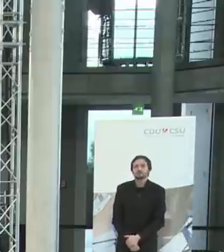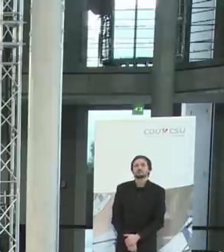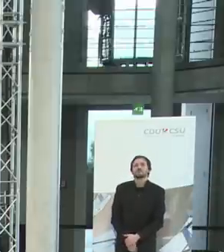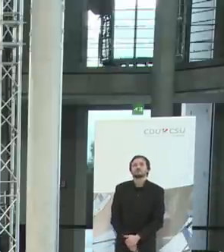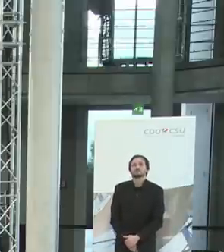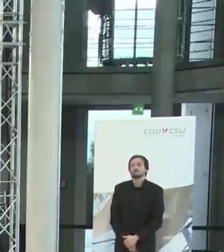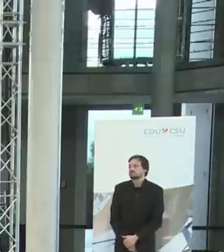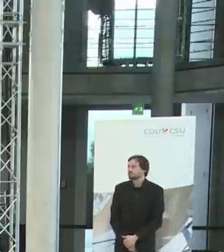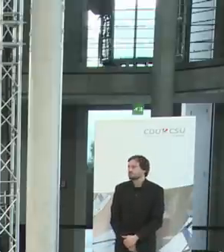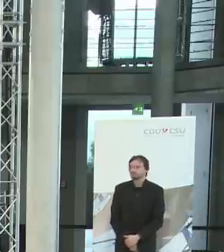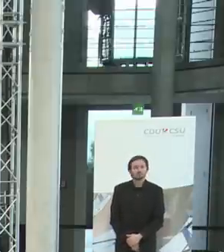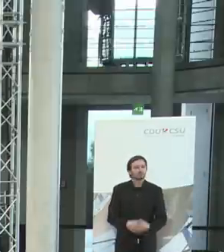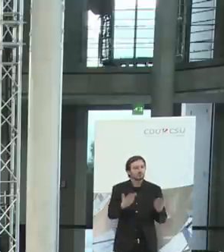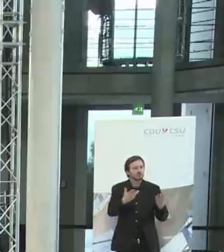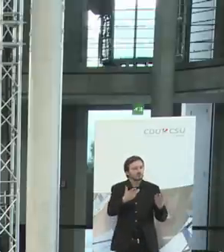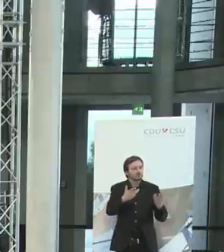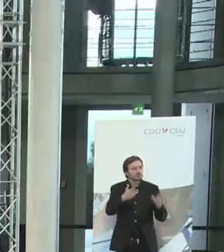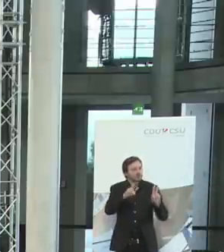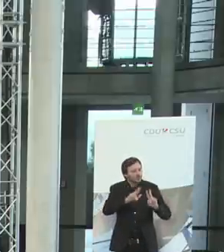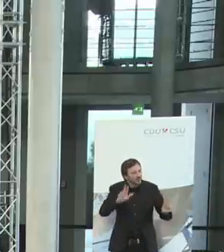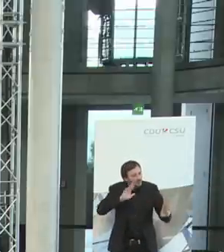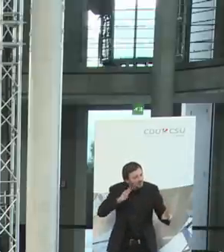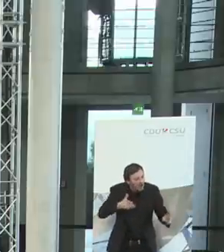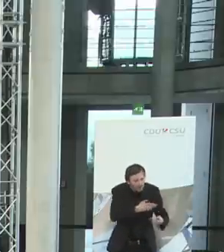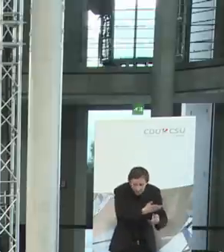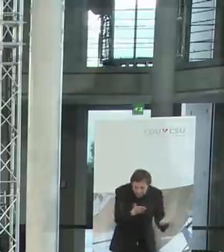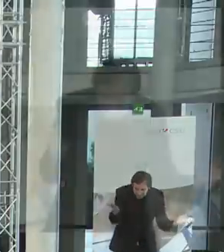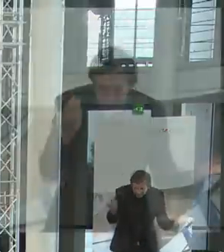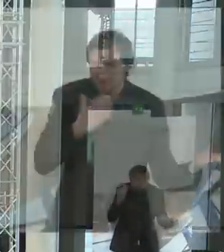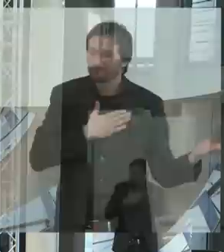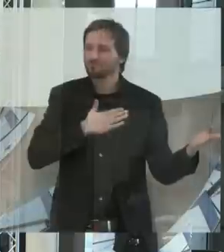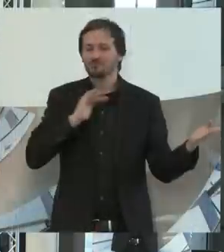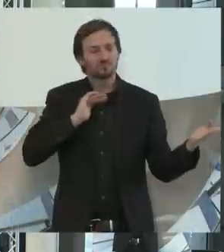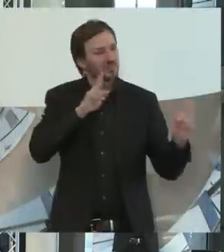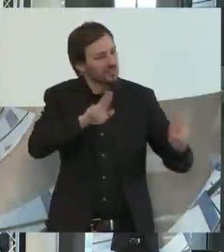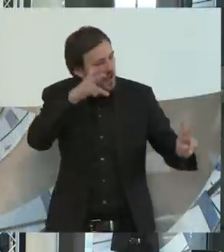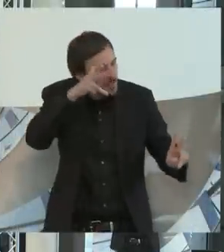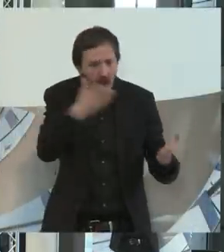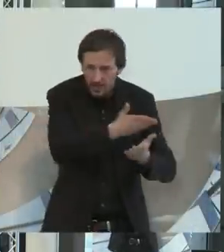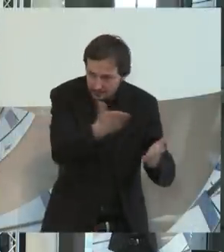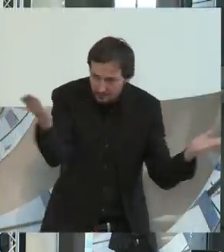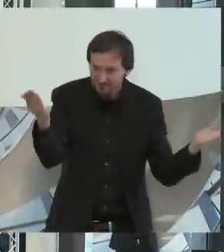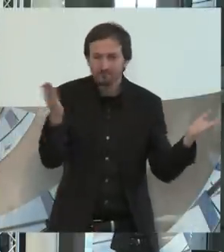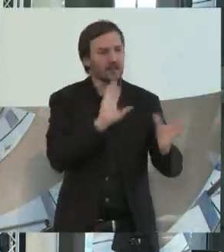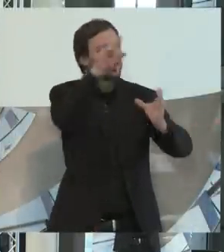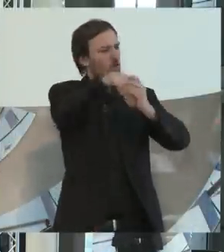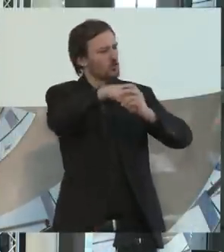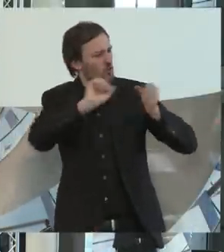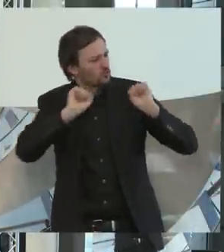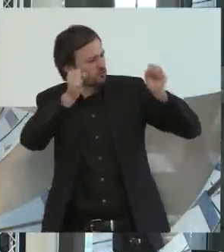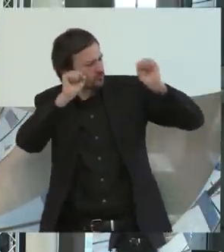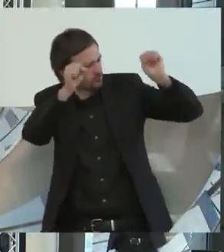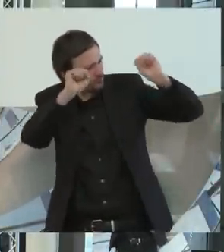Sehr verehrte Damen, meine Herren, liebe Mitstreiter der Inklusion. Es sind